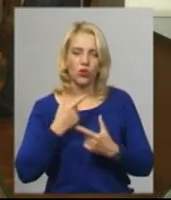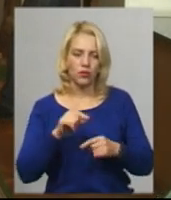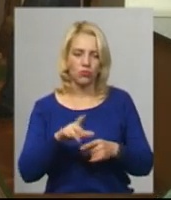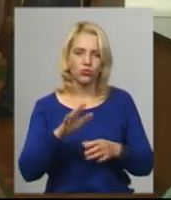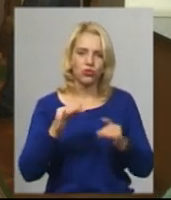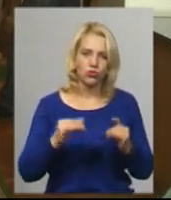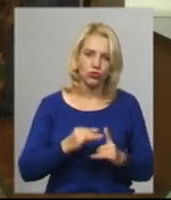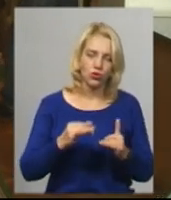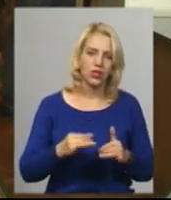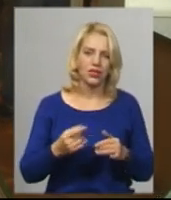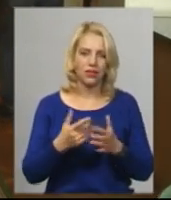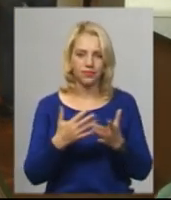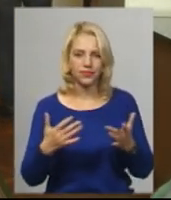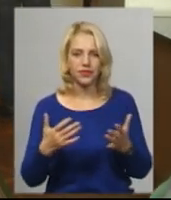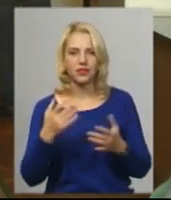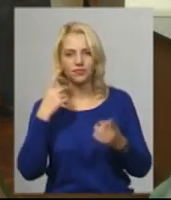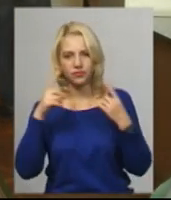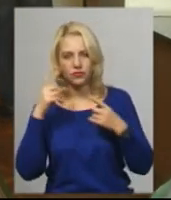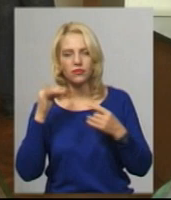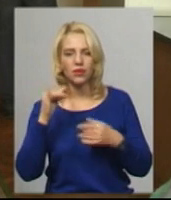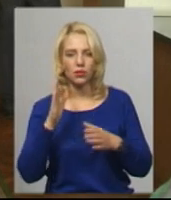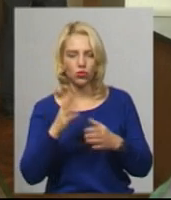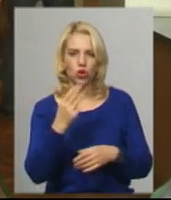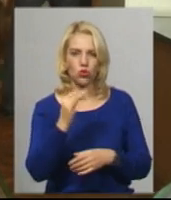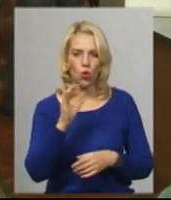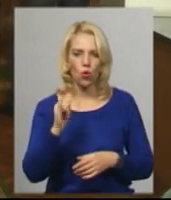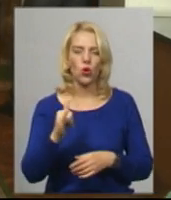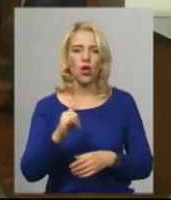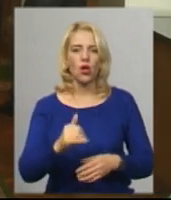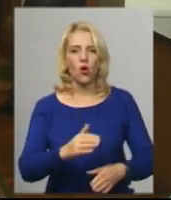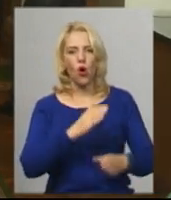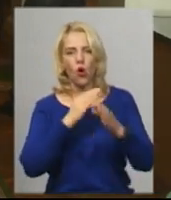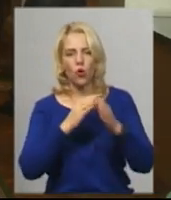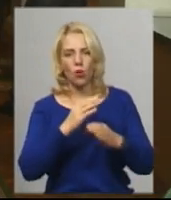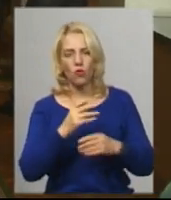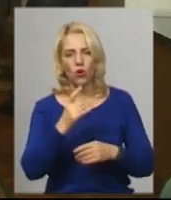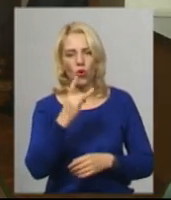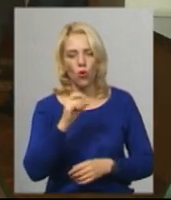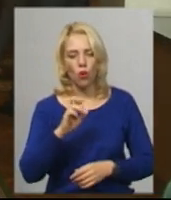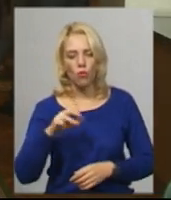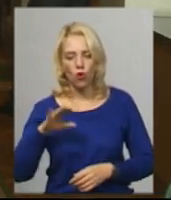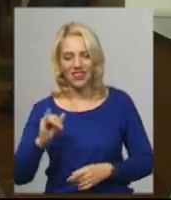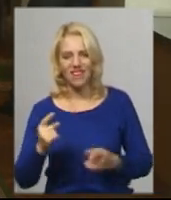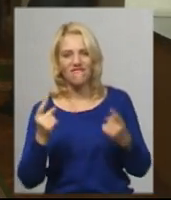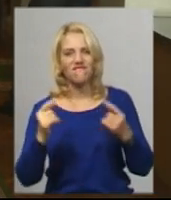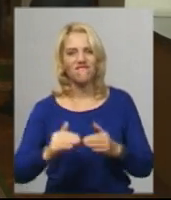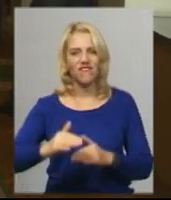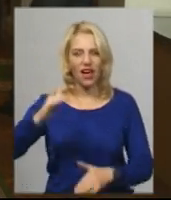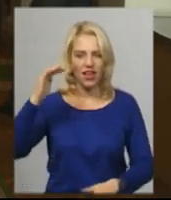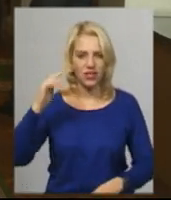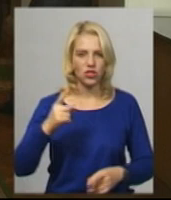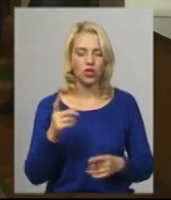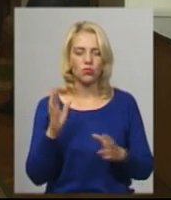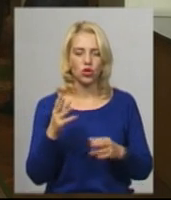Ну, і, відповідно, буде шоу роботів-велетнів та шоу супергероїв, після чого буде інтерактив